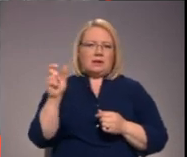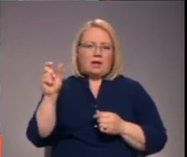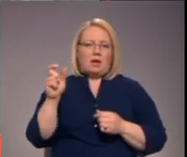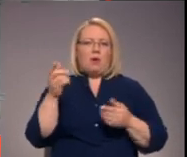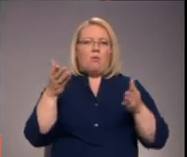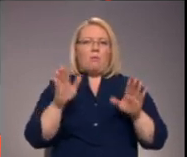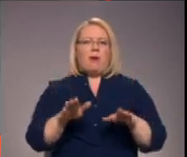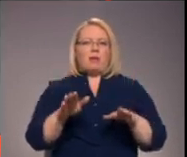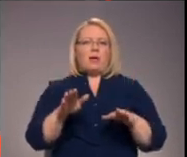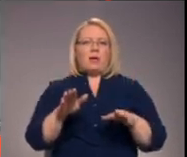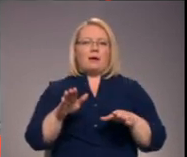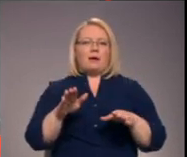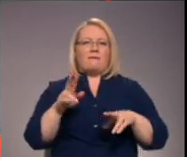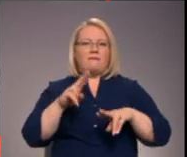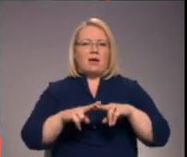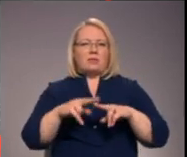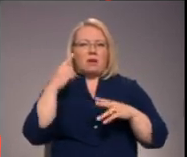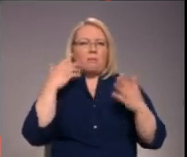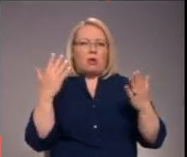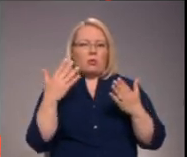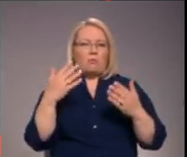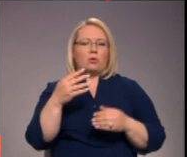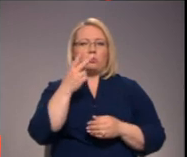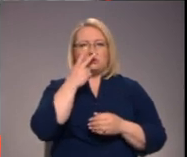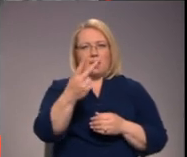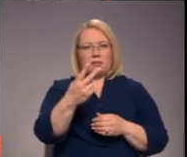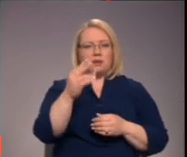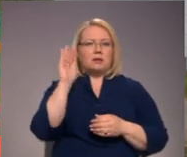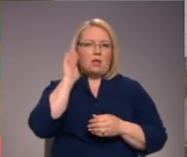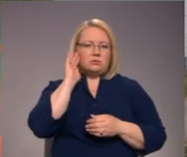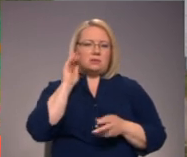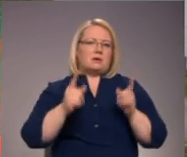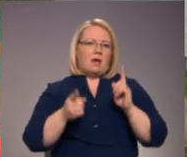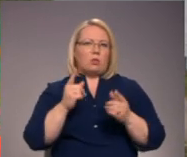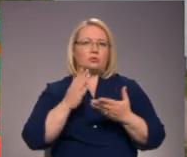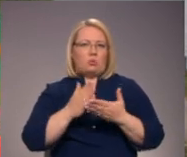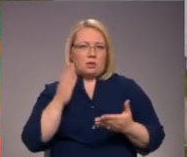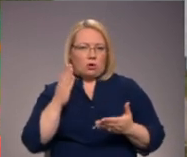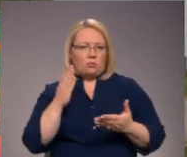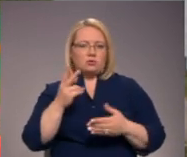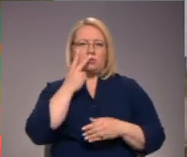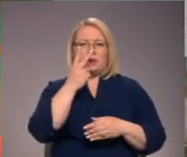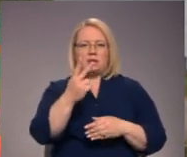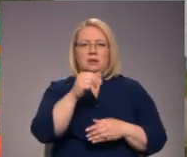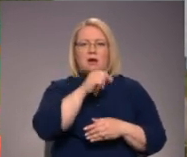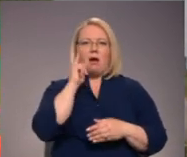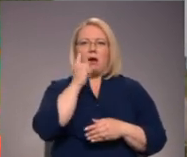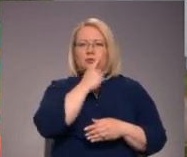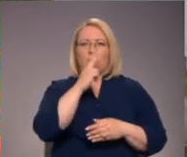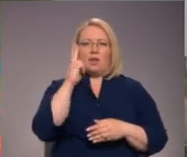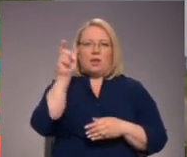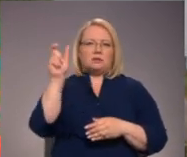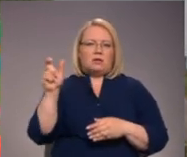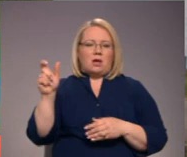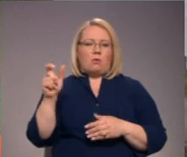paliek telpa domāt. Tu klausies, tu skaties tos reālos notikumus, tu klausies tos reālos atsuliecinieks. Un tev ir